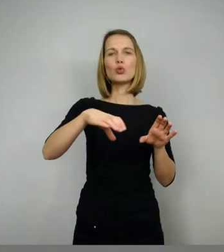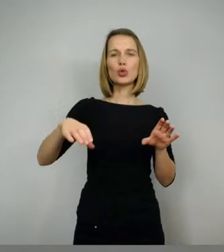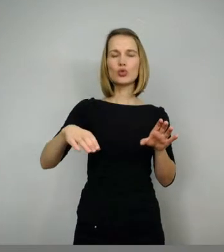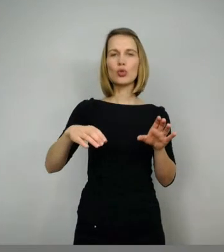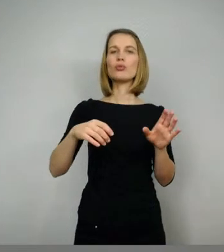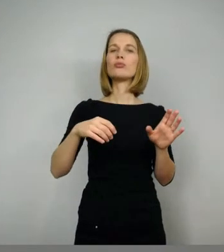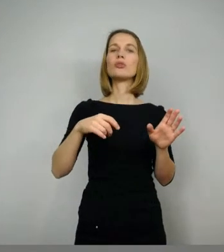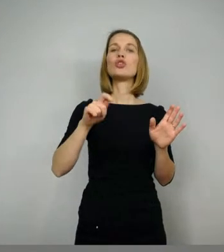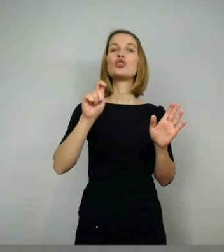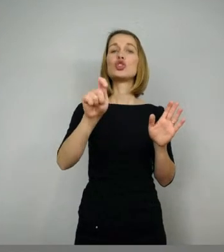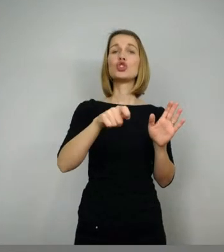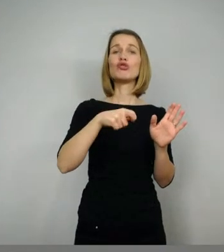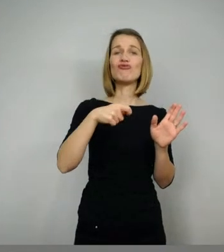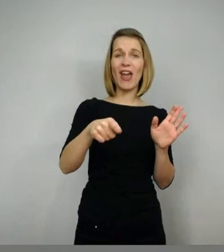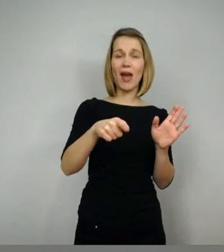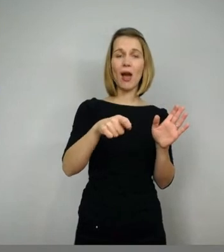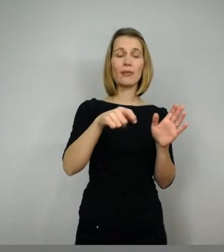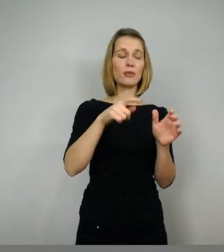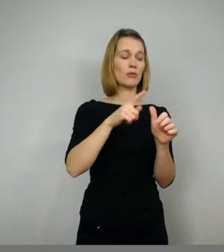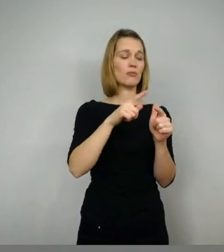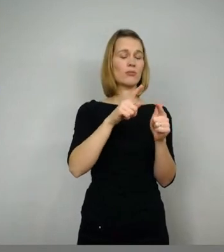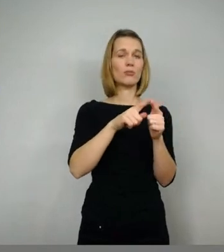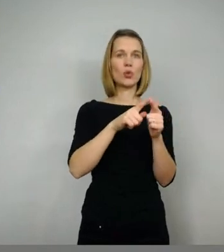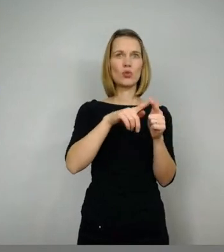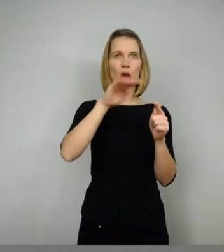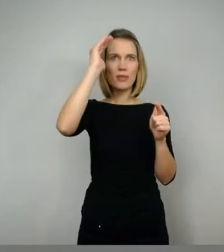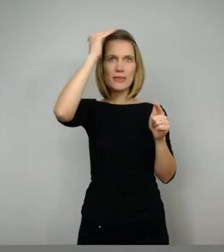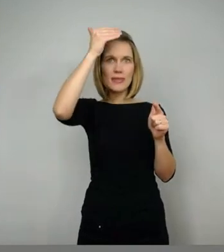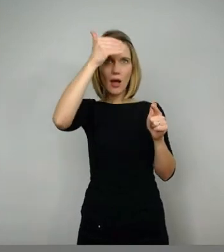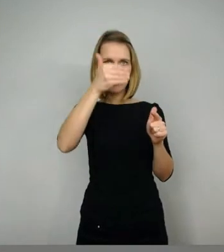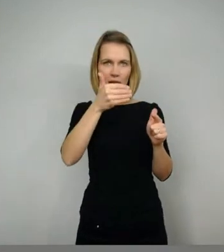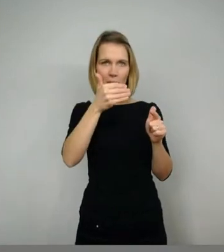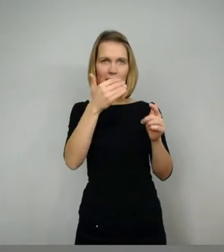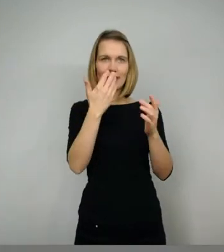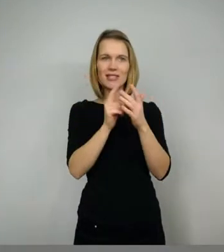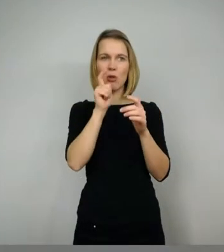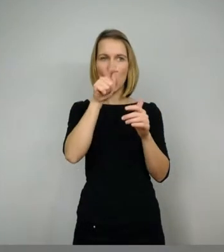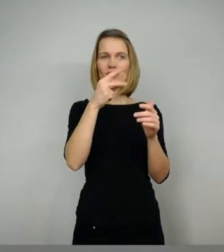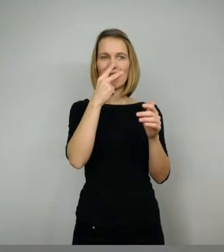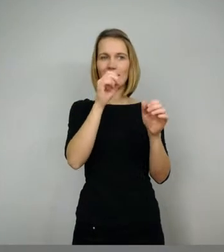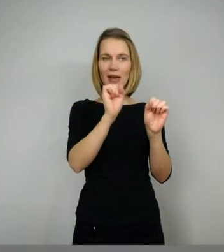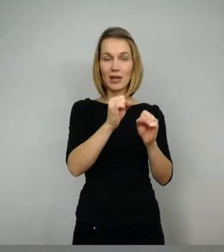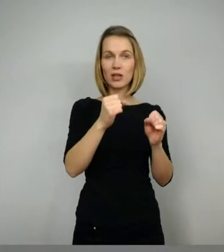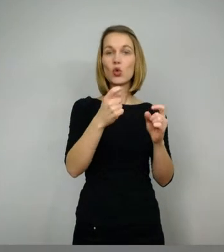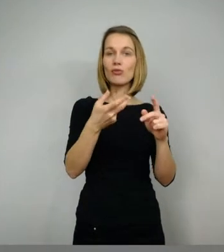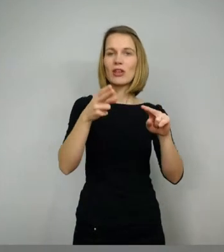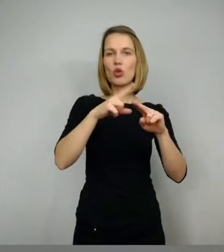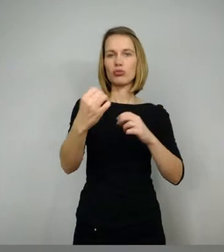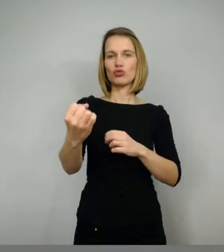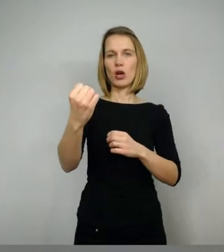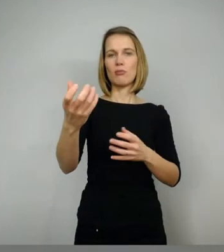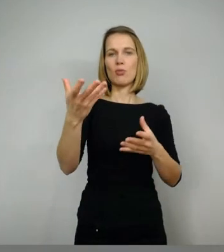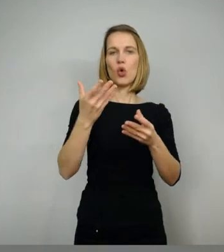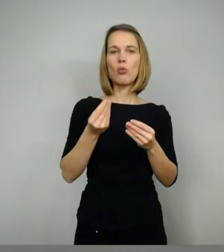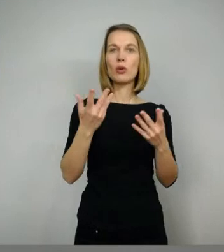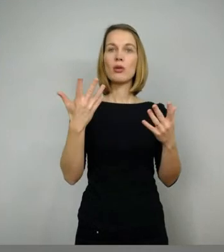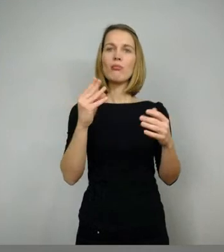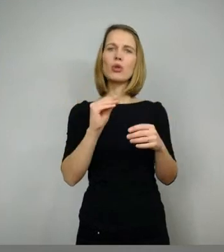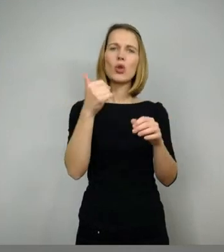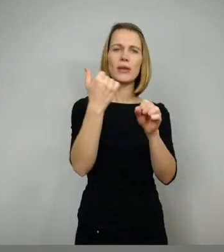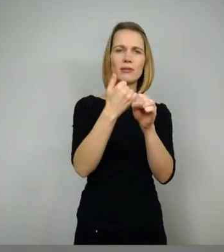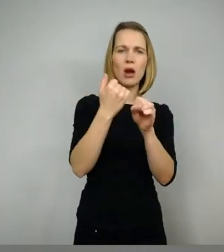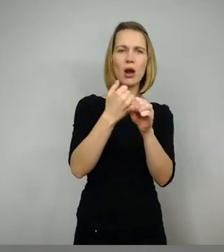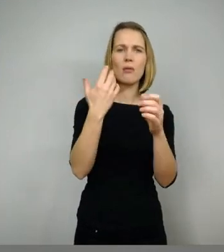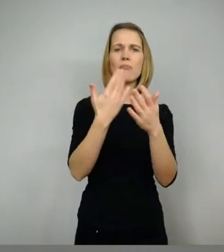Tarnkappe, die unsichtbar macht und noch mal extra Stärke verleiht. Außerdem vollbringt er natürlich besondere Taten. Einmal dieser